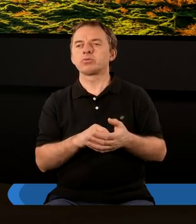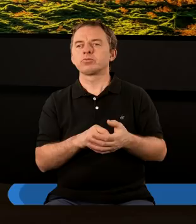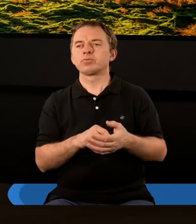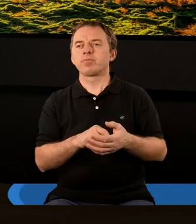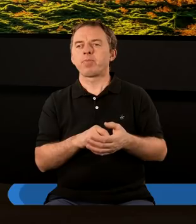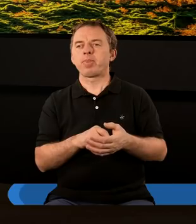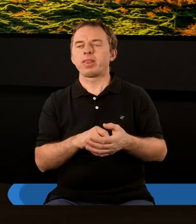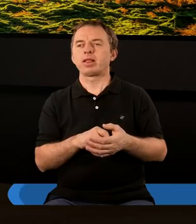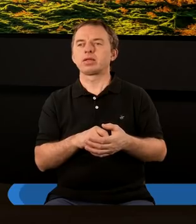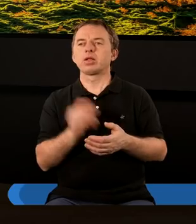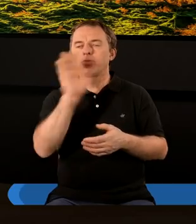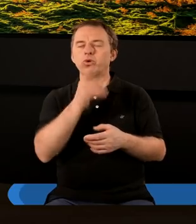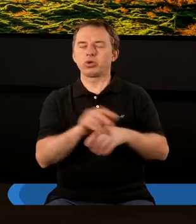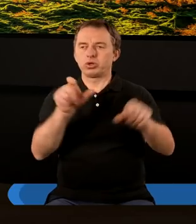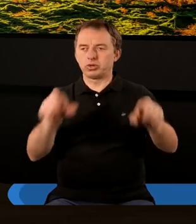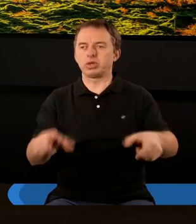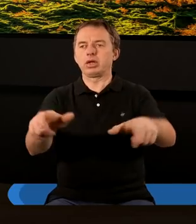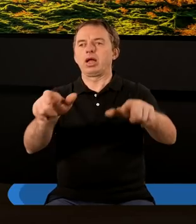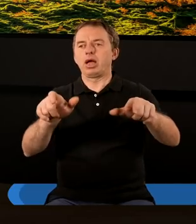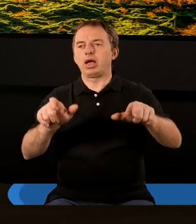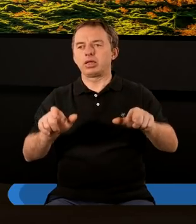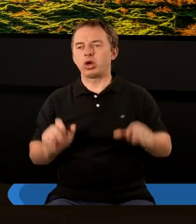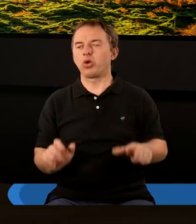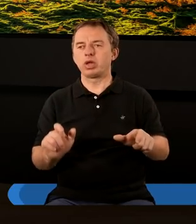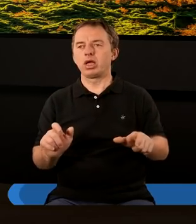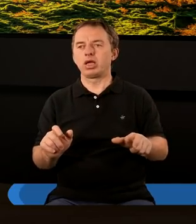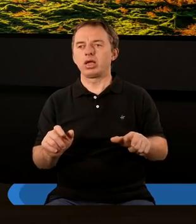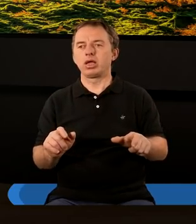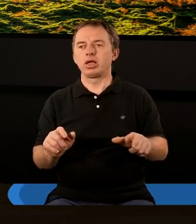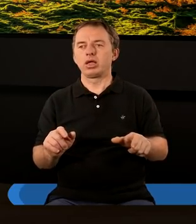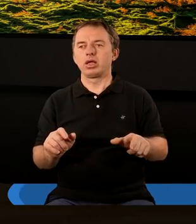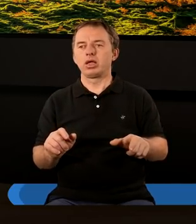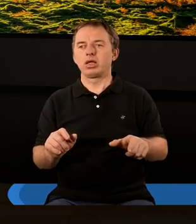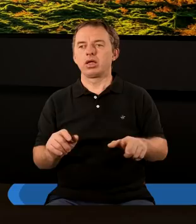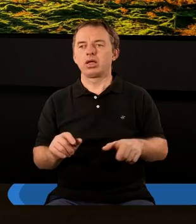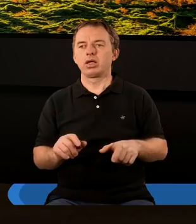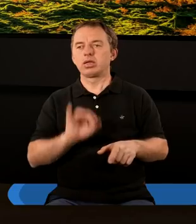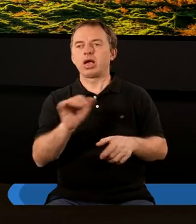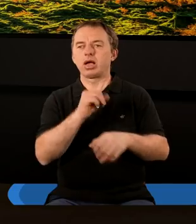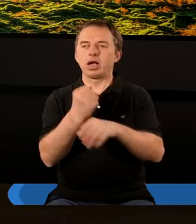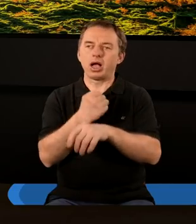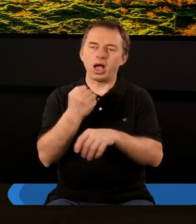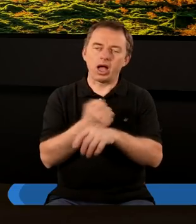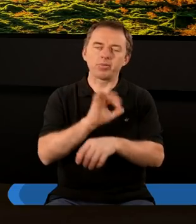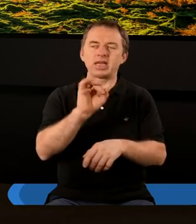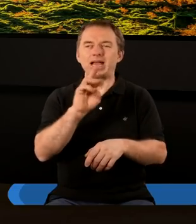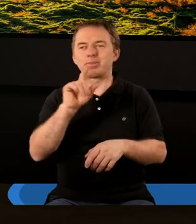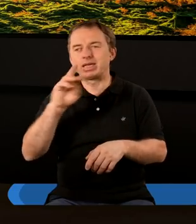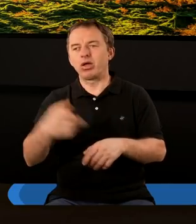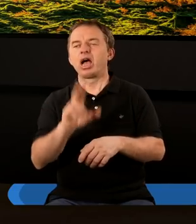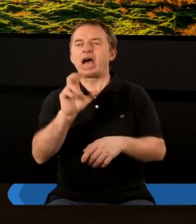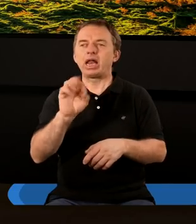Jak wyglądał nawet ten Bóg, który siedzi na tronie, prawda? Że na przykład z wyglądu był jak kamień jaspisowy,